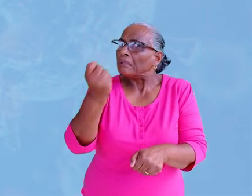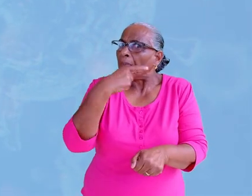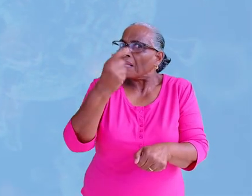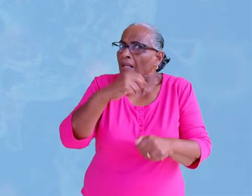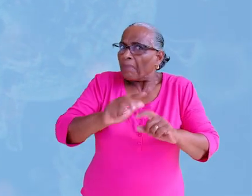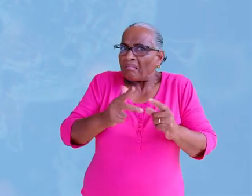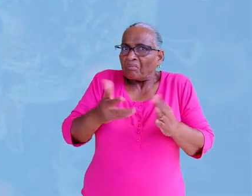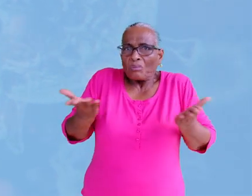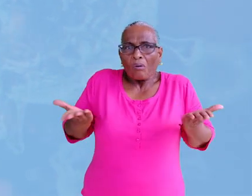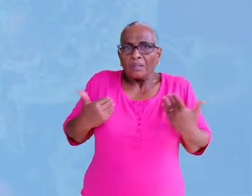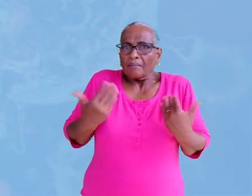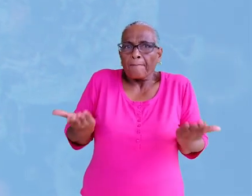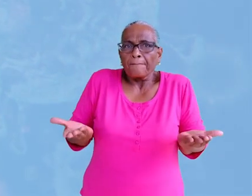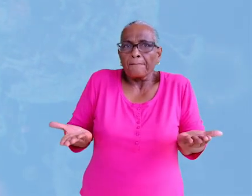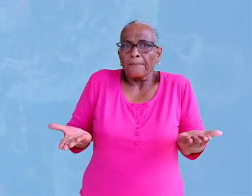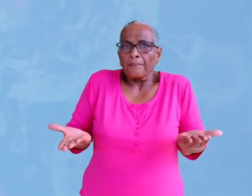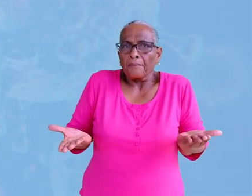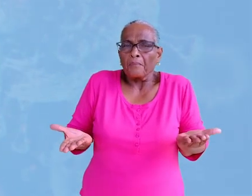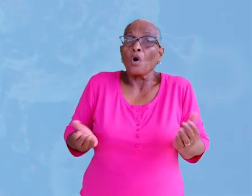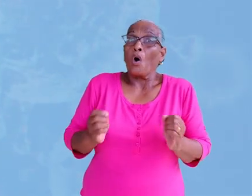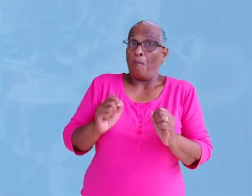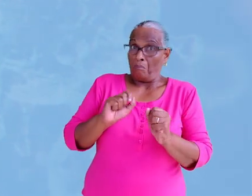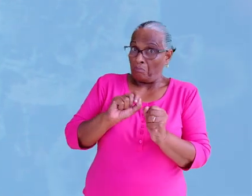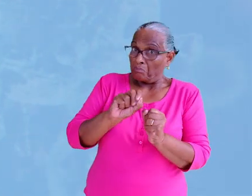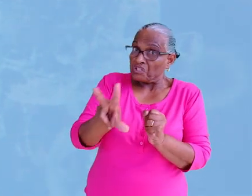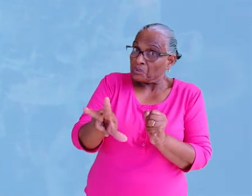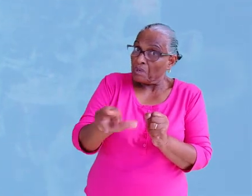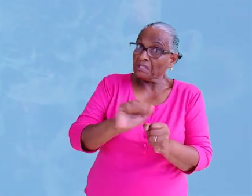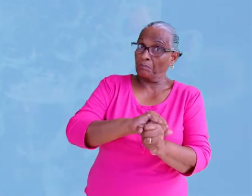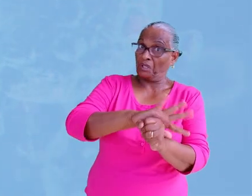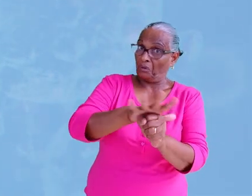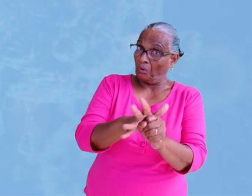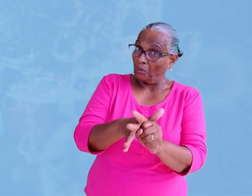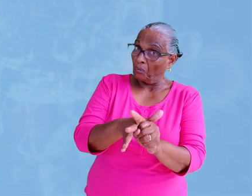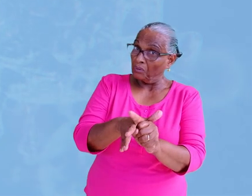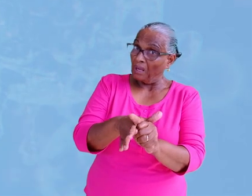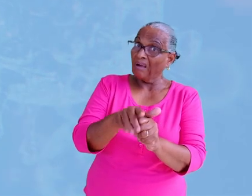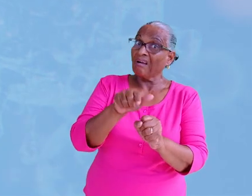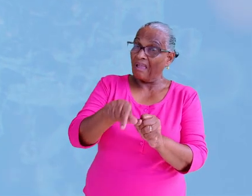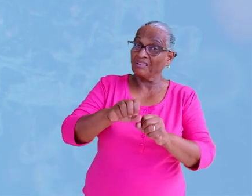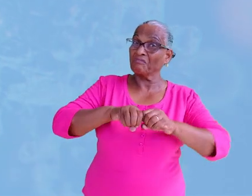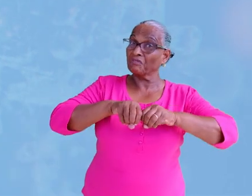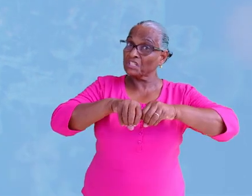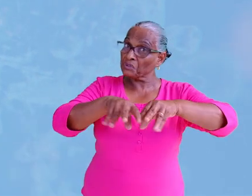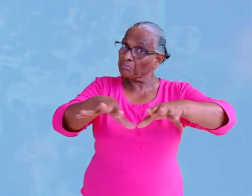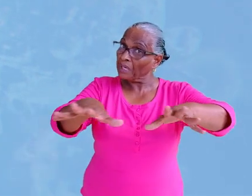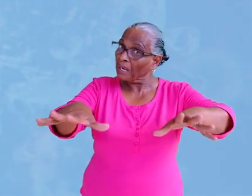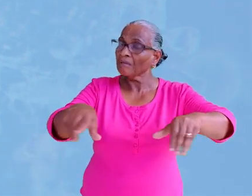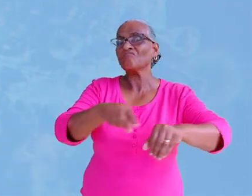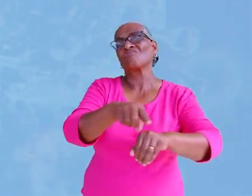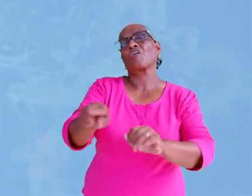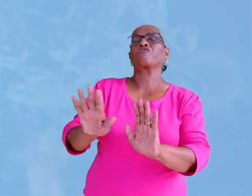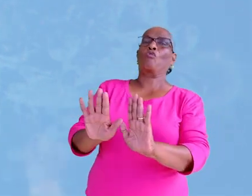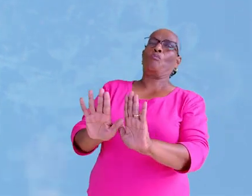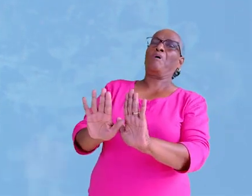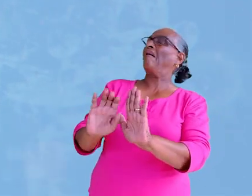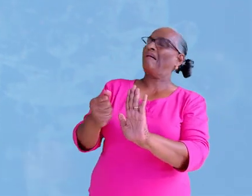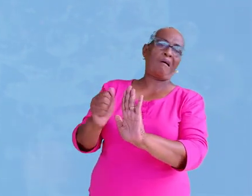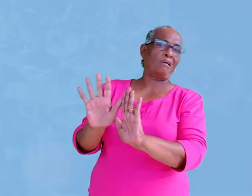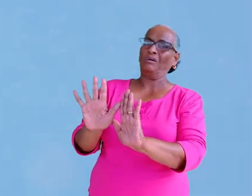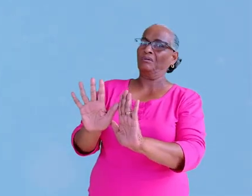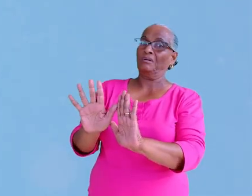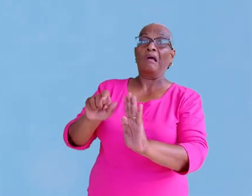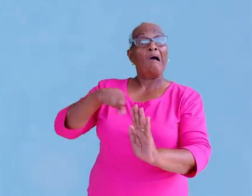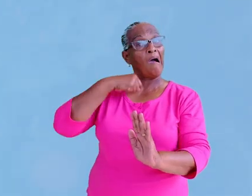nog geen medicijnen tegen hebben, om besmetting met het coronavirus en de verspreiding ervan te voorkomen,